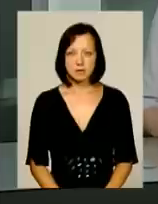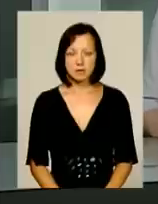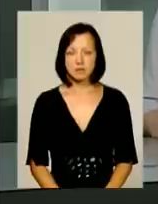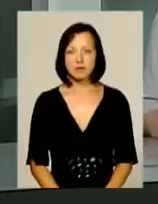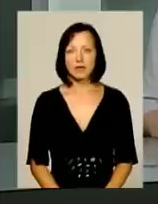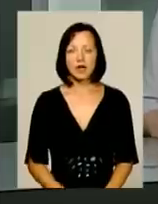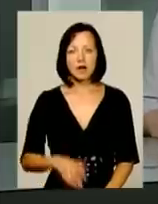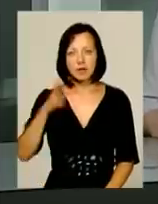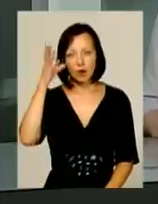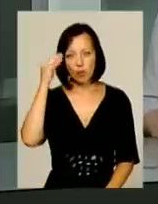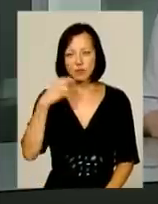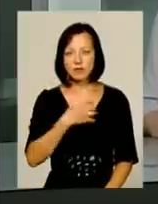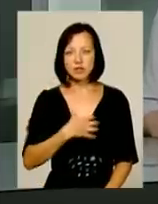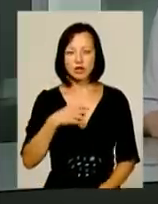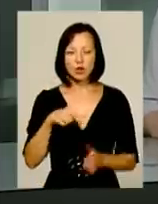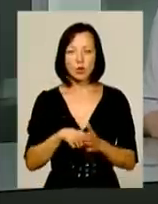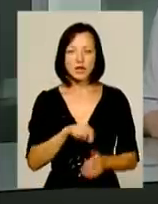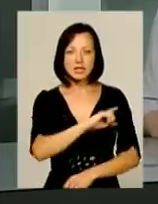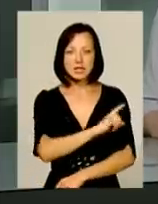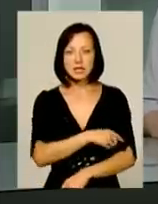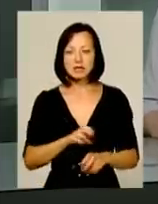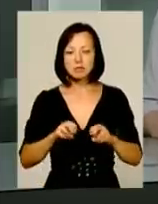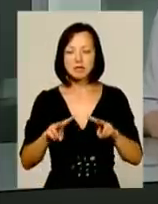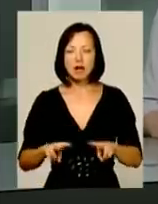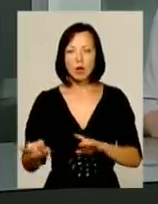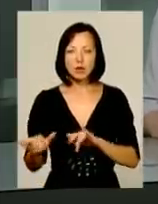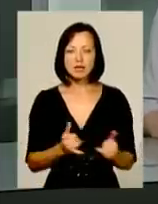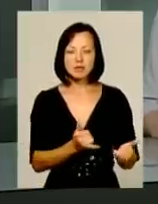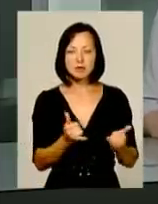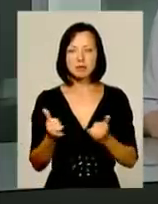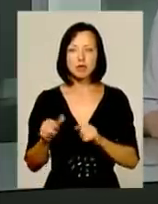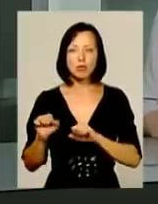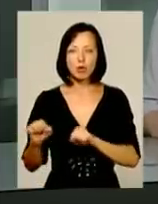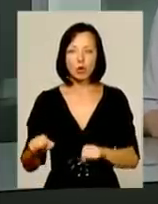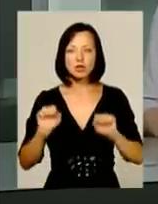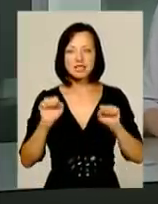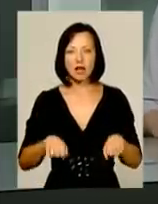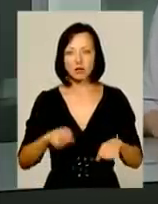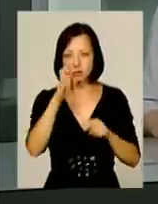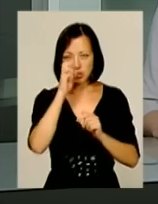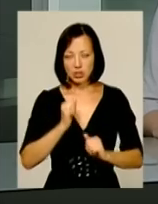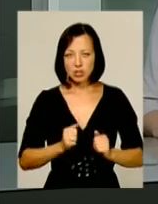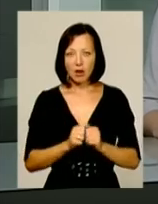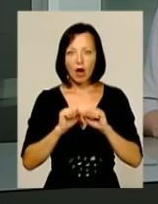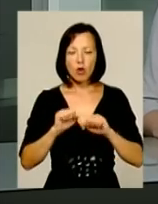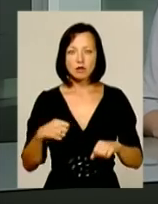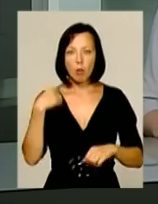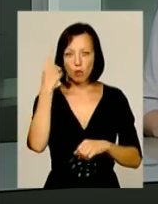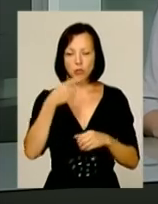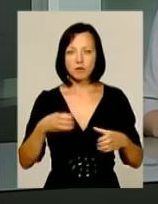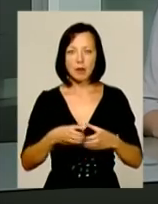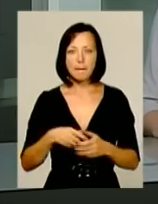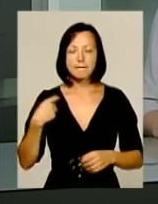Враховуючи важливу роль сил спеціальних операцій у забезпеченні обороноздатності держави та героїзм особового складу,